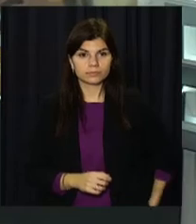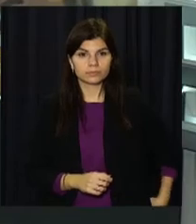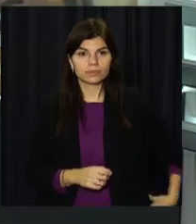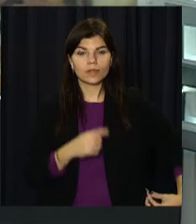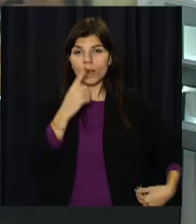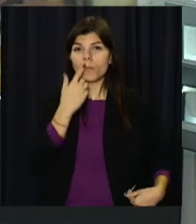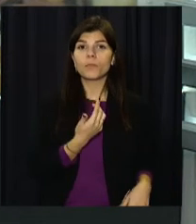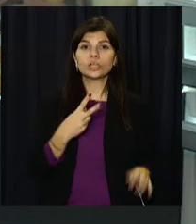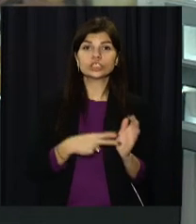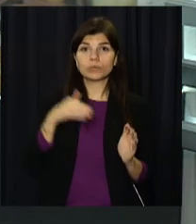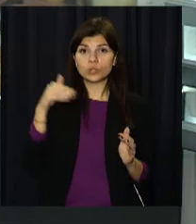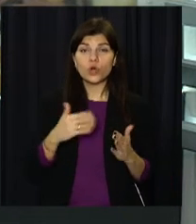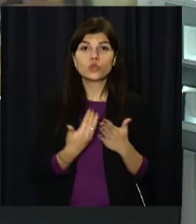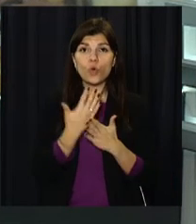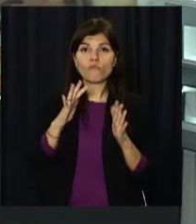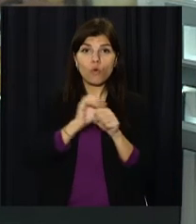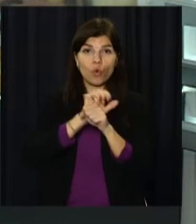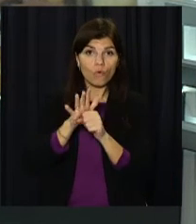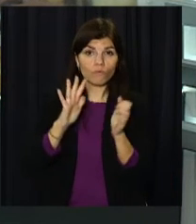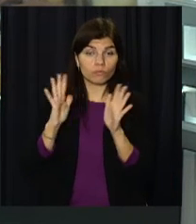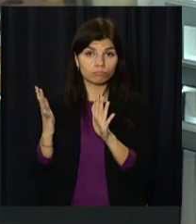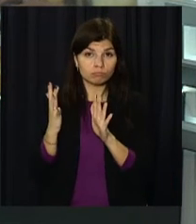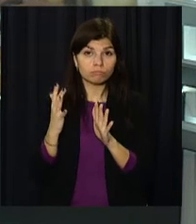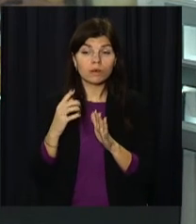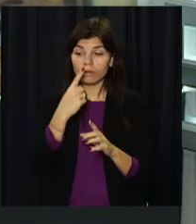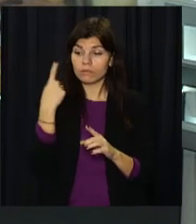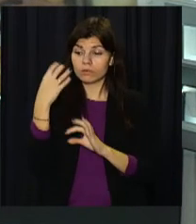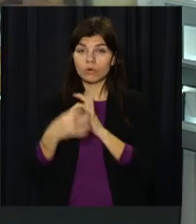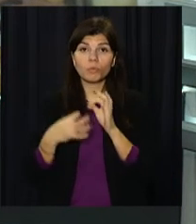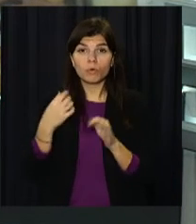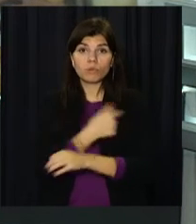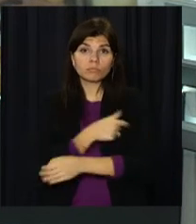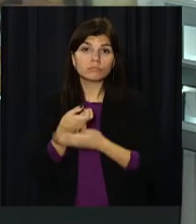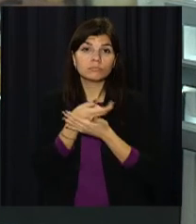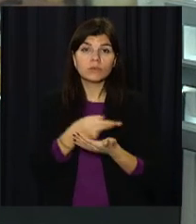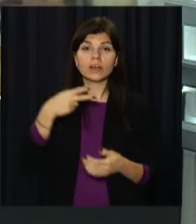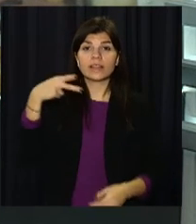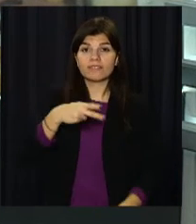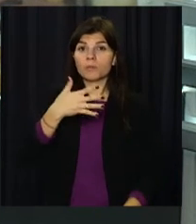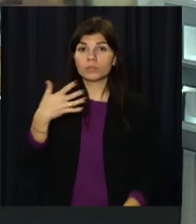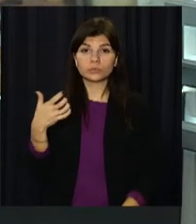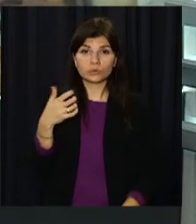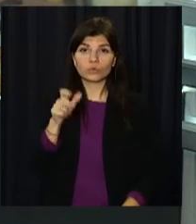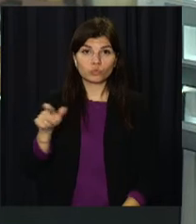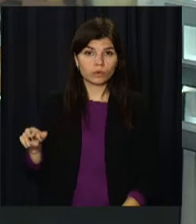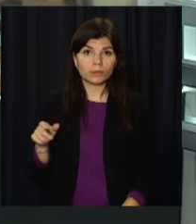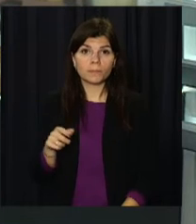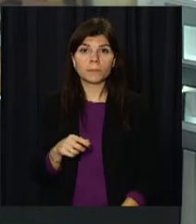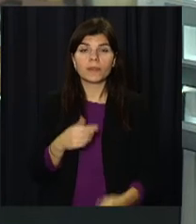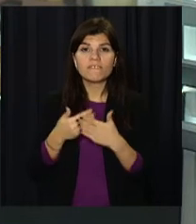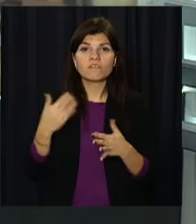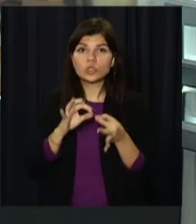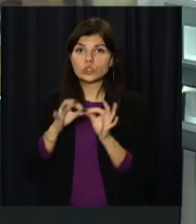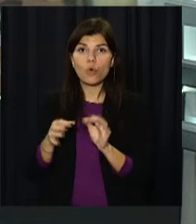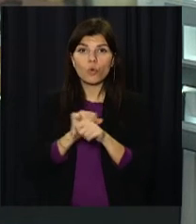Понад 7 тисяч нових ковід-хворих в Україні за минулу добу. Ушпиталили 2,5 тисячі пацієнтів. Від